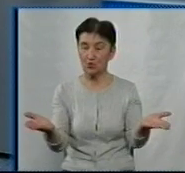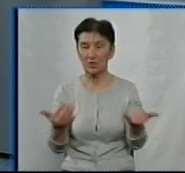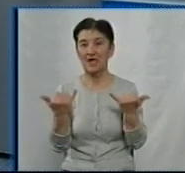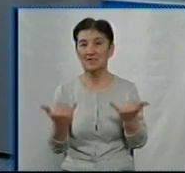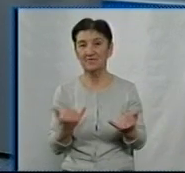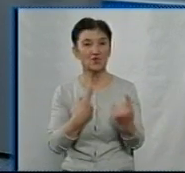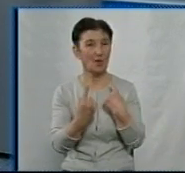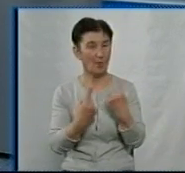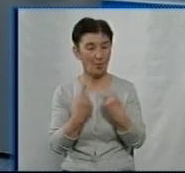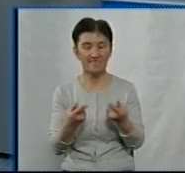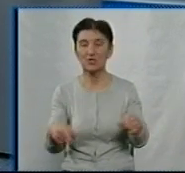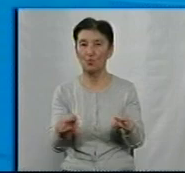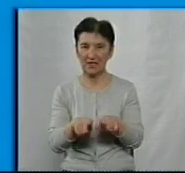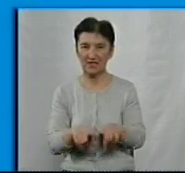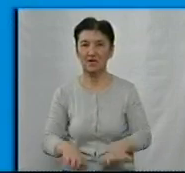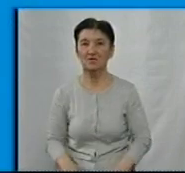сьогодні поговоримо про таке.